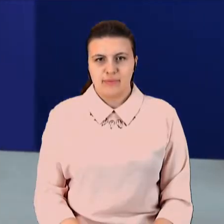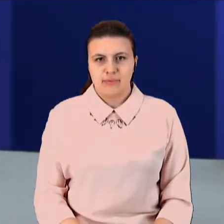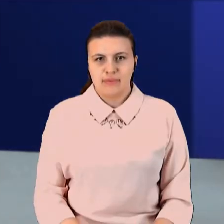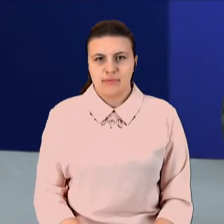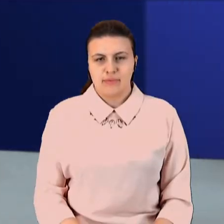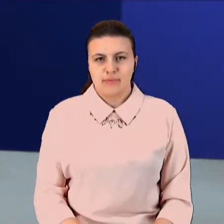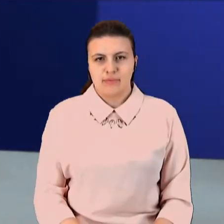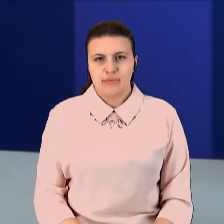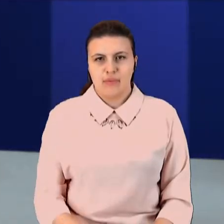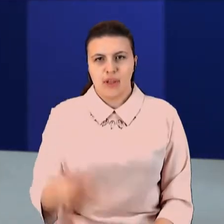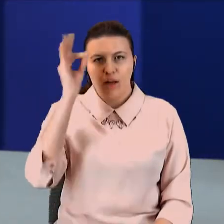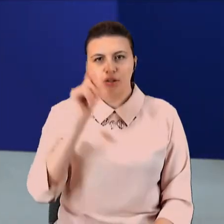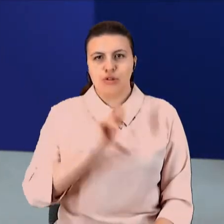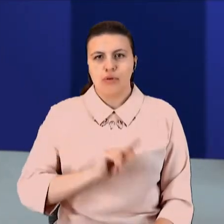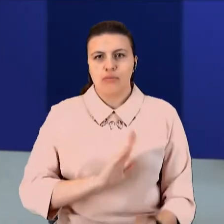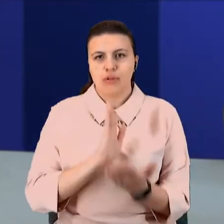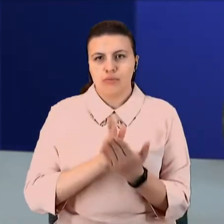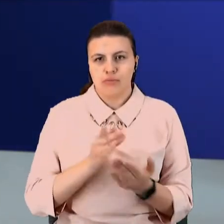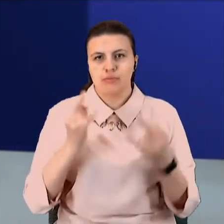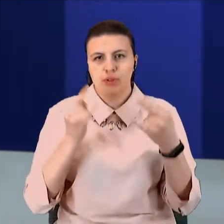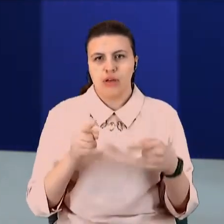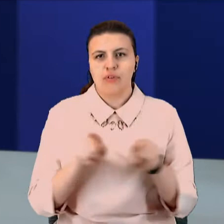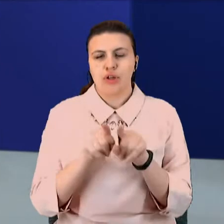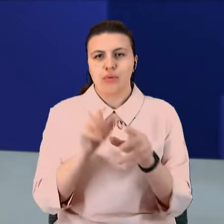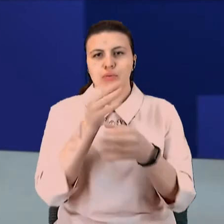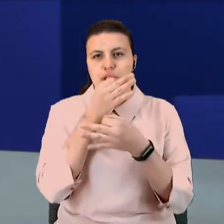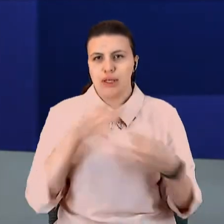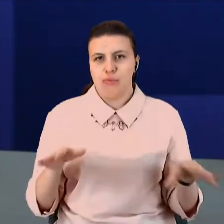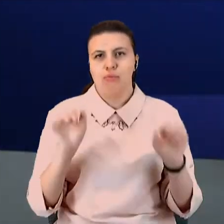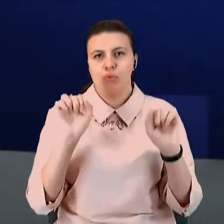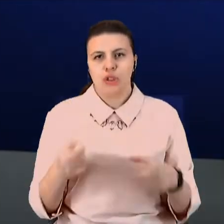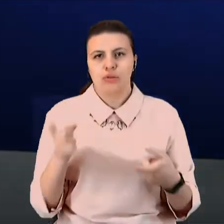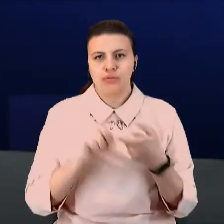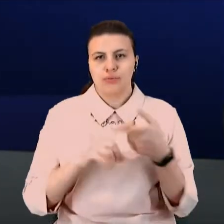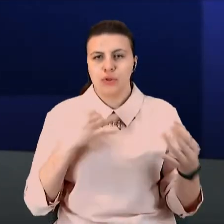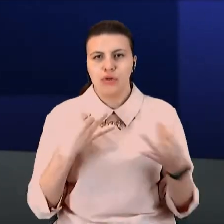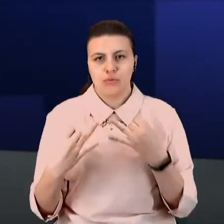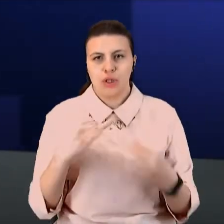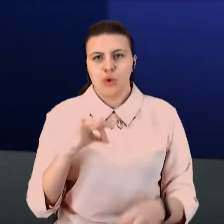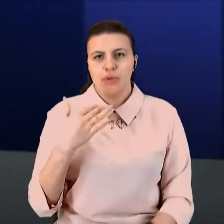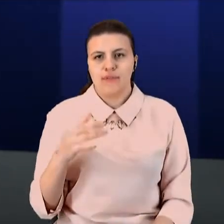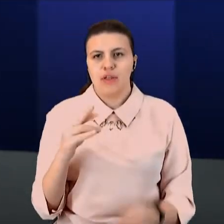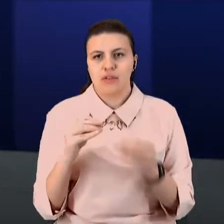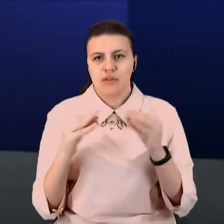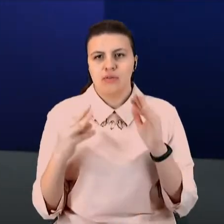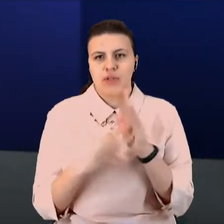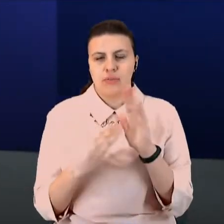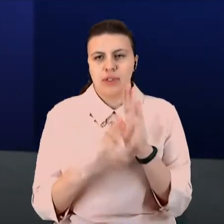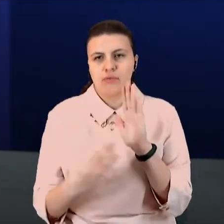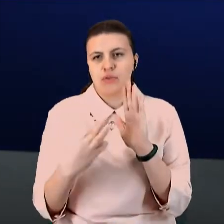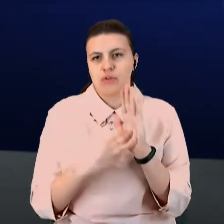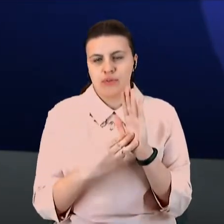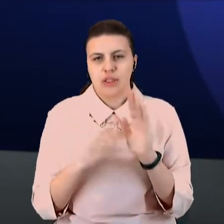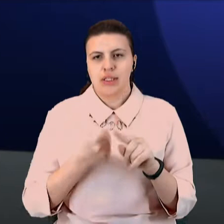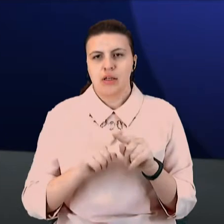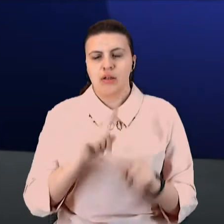Нагадаю, що ми працюємо в прямому ефірі. Ви також в будь-який момент можете долучатись до нашої розмови. 050-210-0898 – це номер